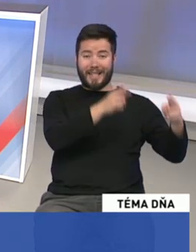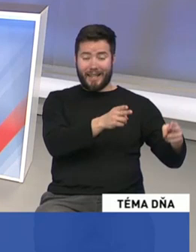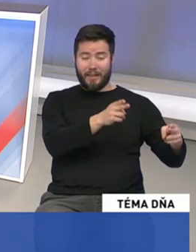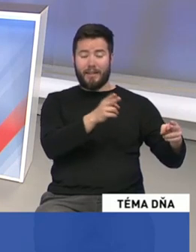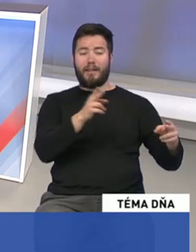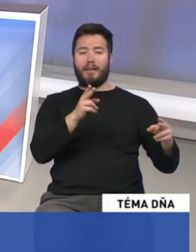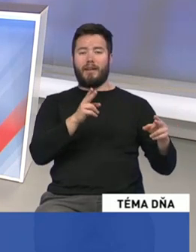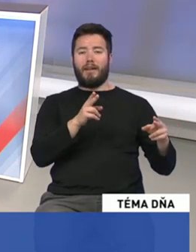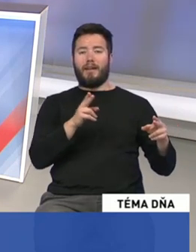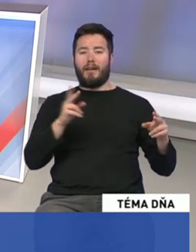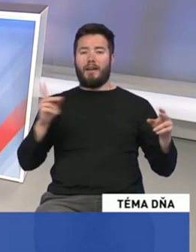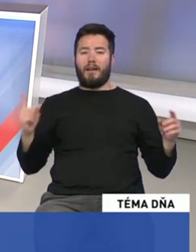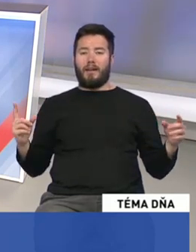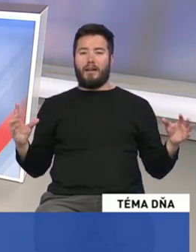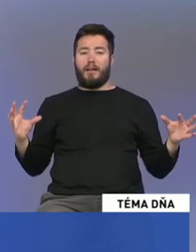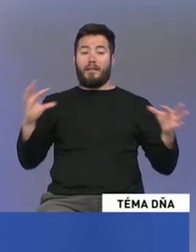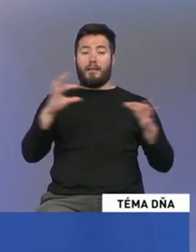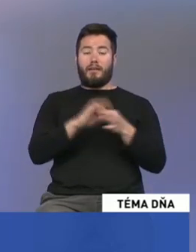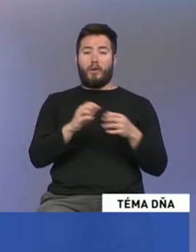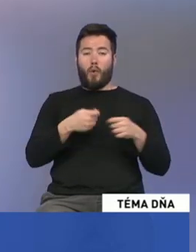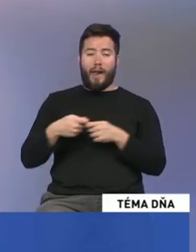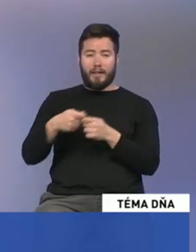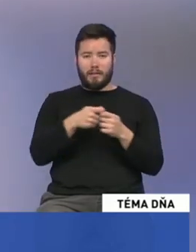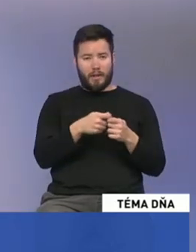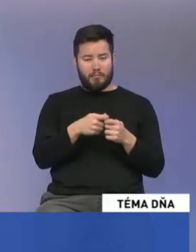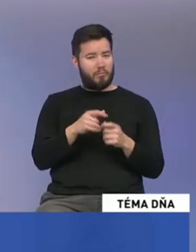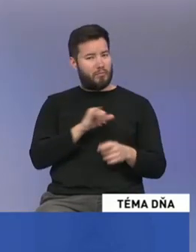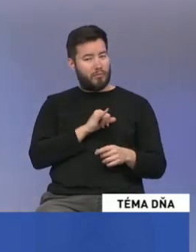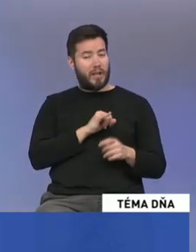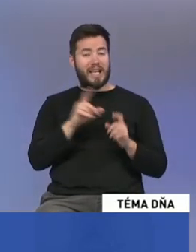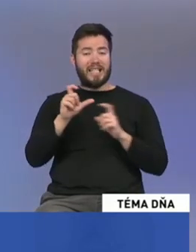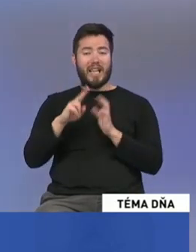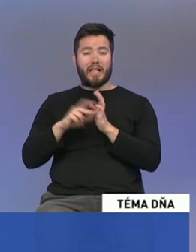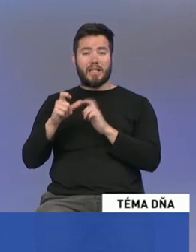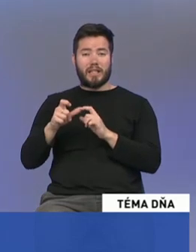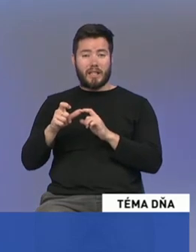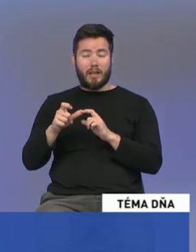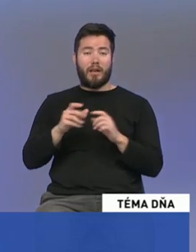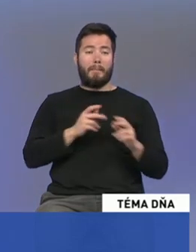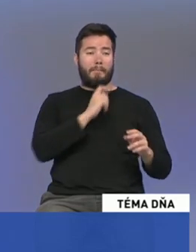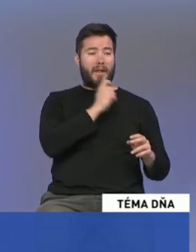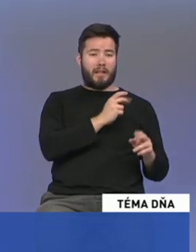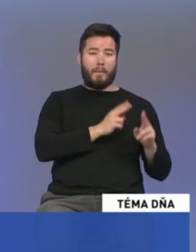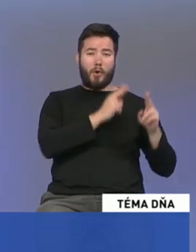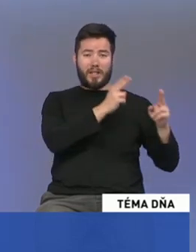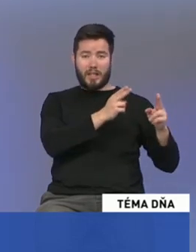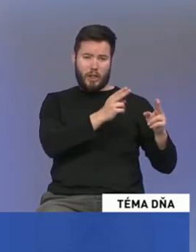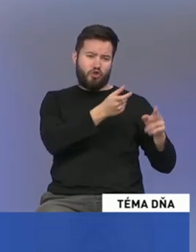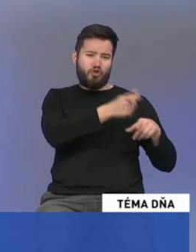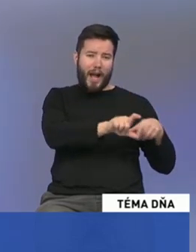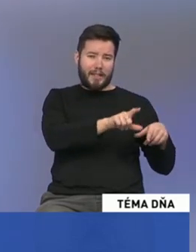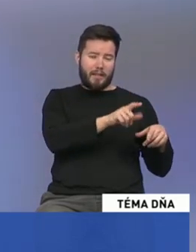prvýkrát v histórii, že Slovenská národná strana podala možno pomocnú ruku, alebo vzájomne ste si podali ruky zo stranou, ktorá je založená šťastie aj na